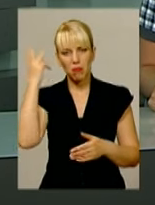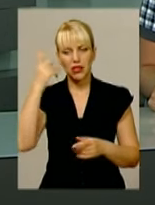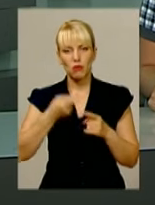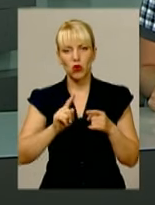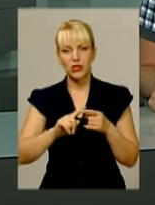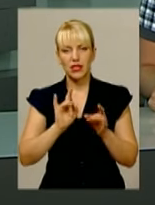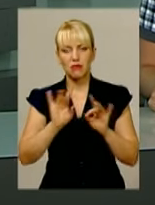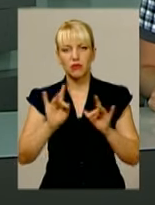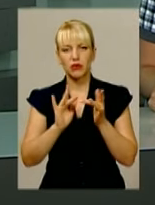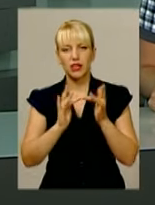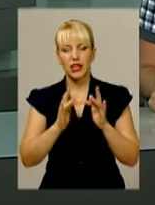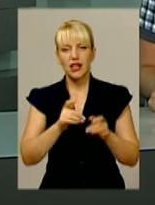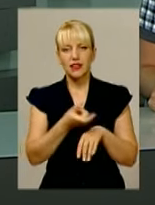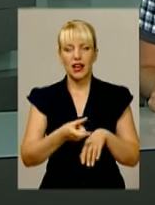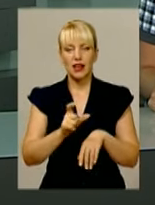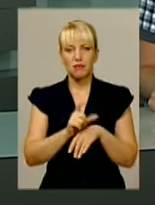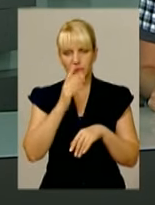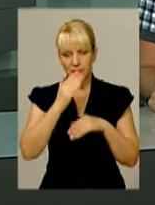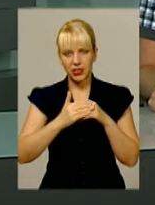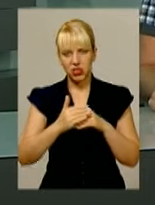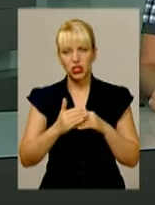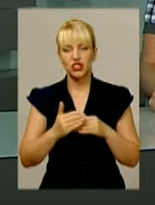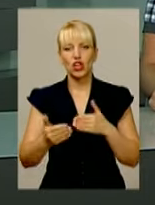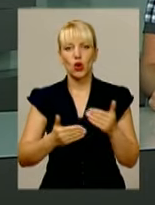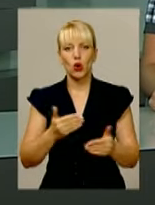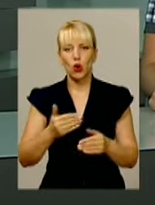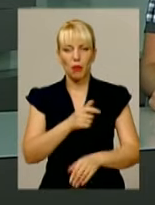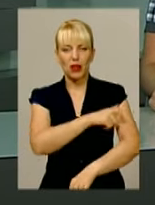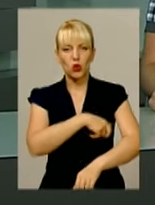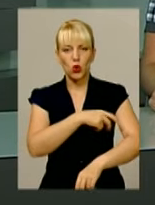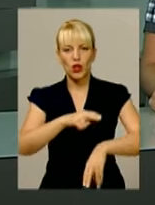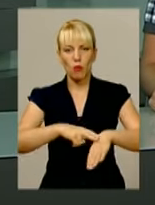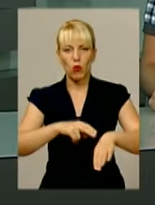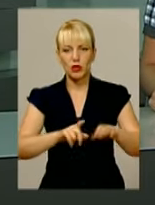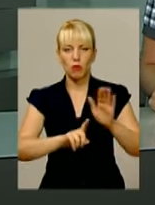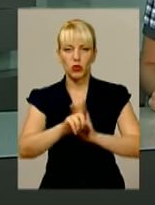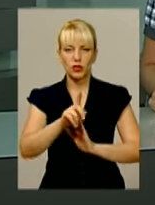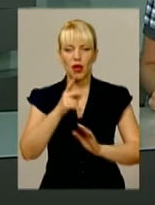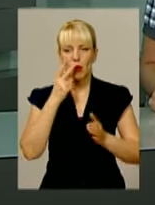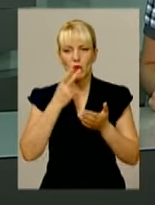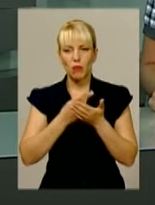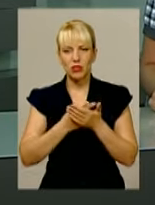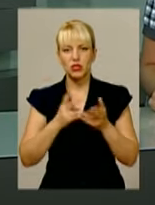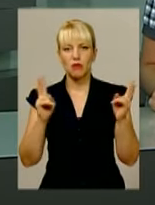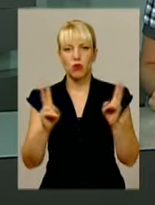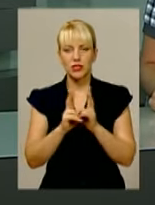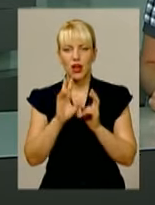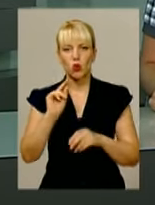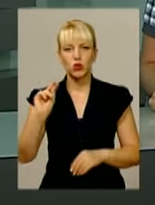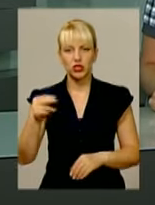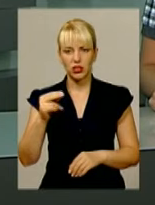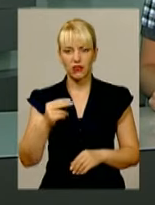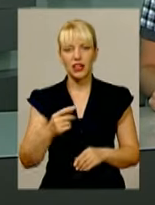в Фейсбук. Цитую. «Найбільший, найближчий крок патрульної поліції в Хмельницькому починаємо, побачимося в четвер». Кінець цитати.